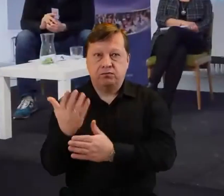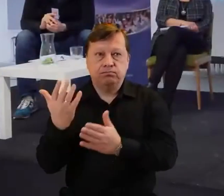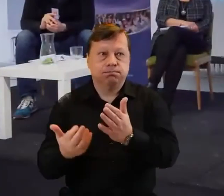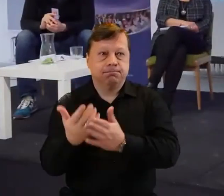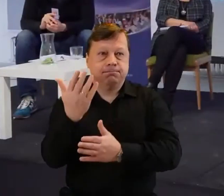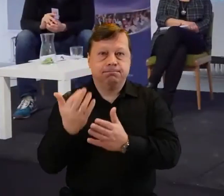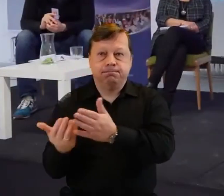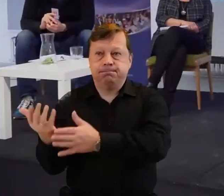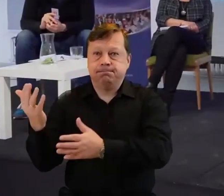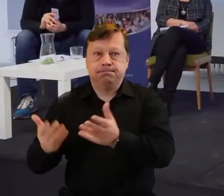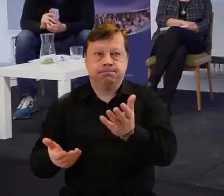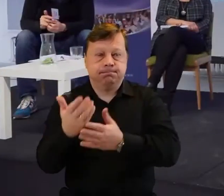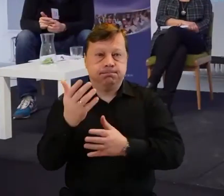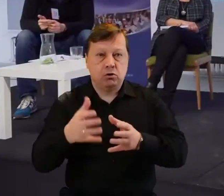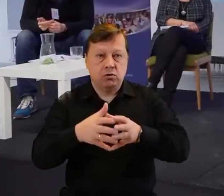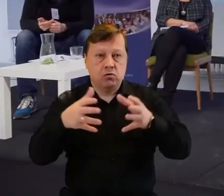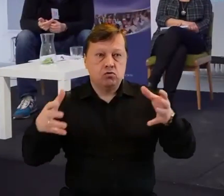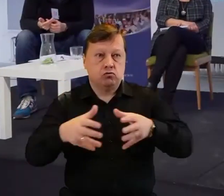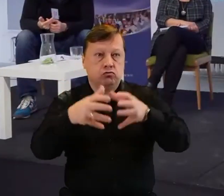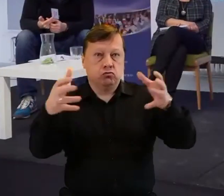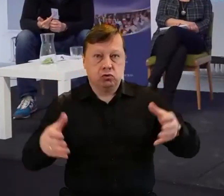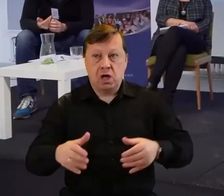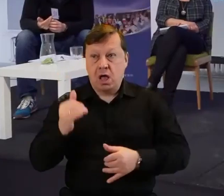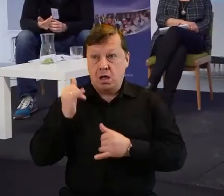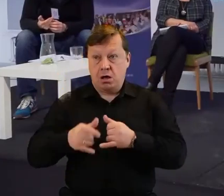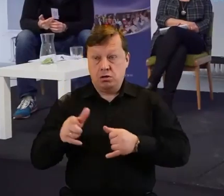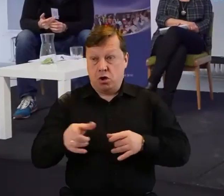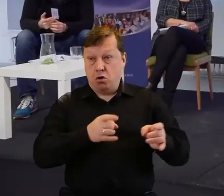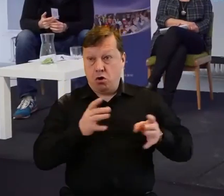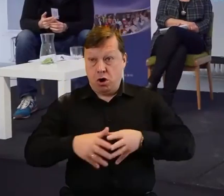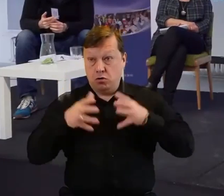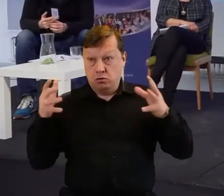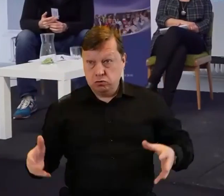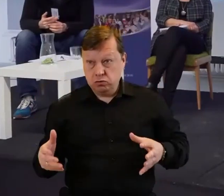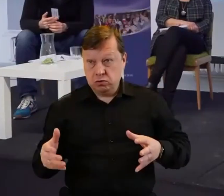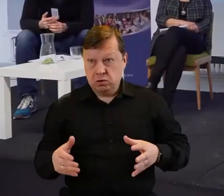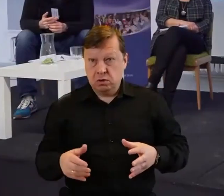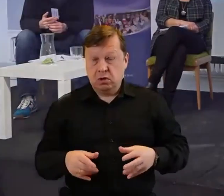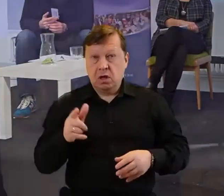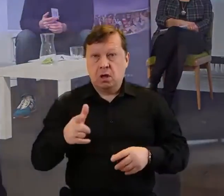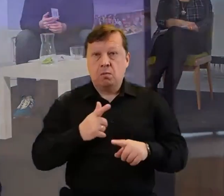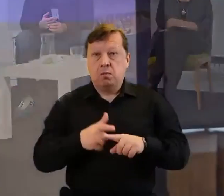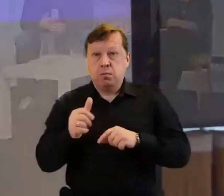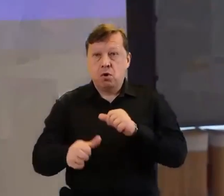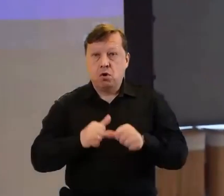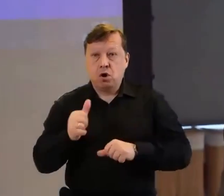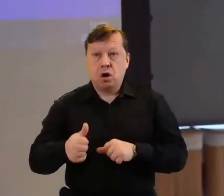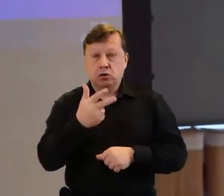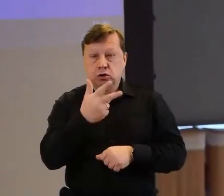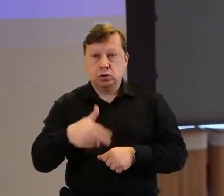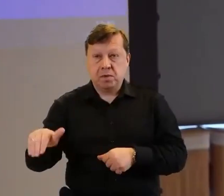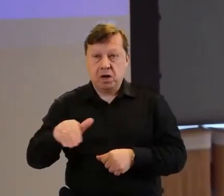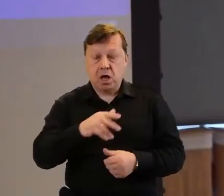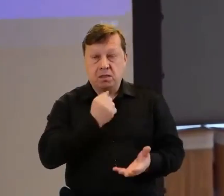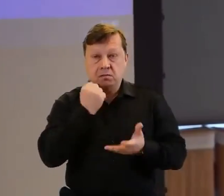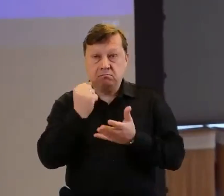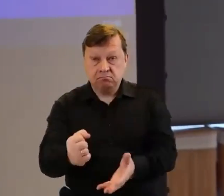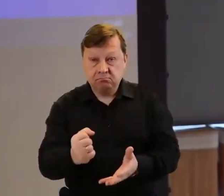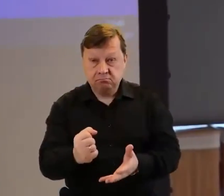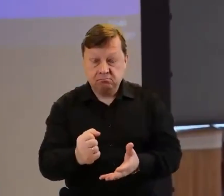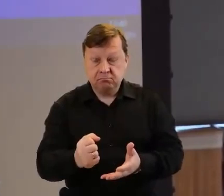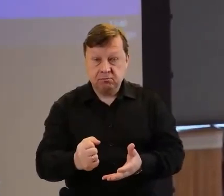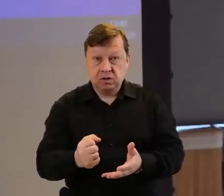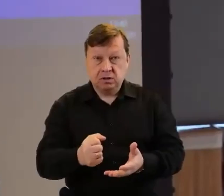większych organizacji. Jeżeli duża organizacja wyrasta od razu jako duża, to znaczy powstaje, po pół roku dostaje 3-milionowe dofinansowanie